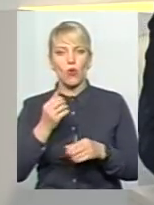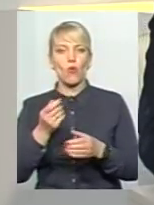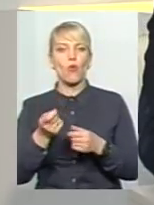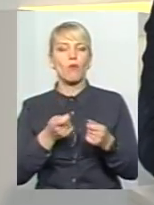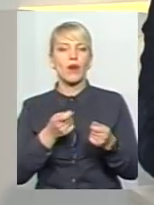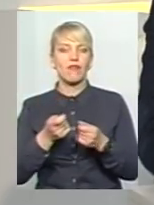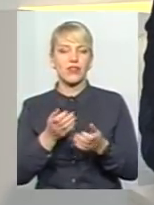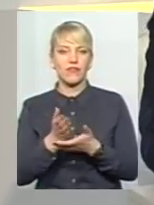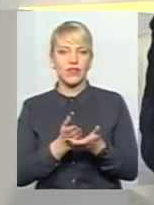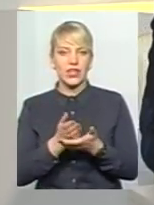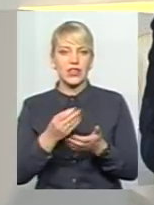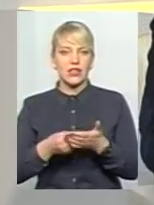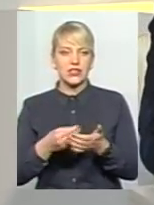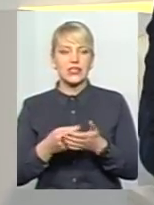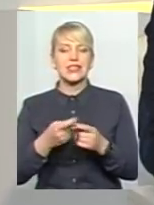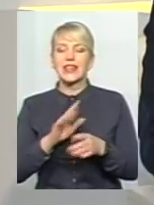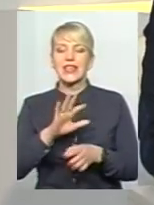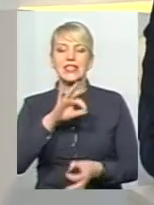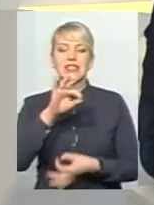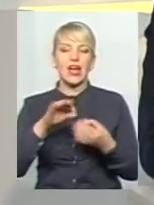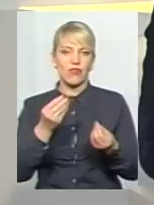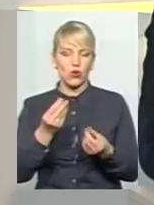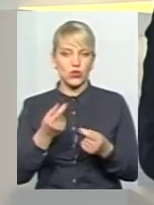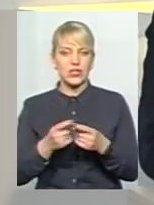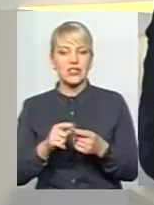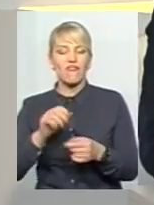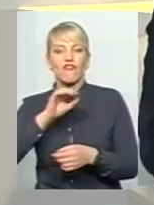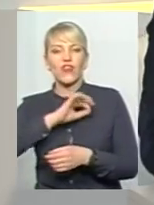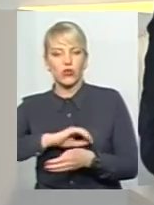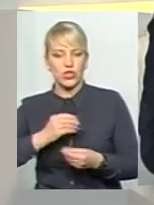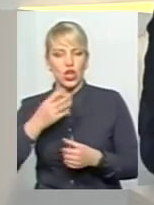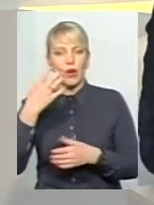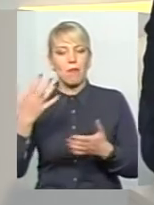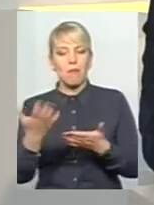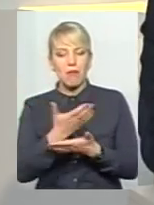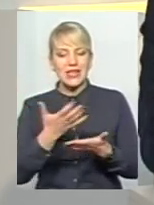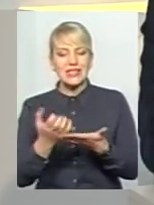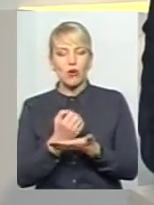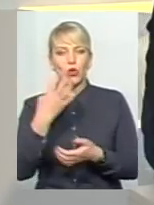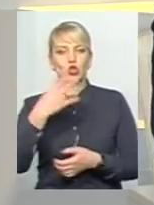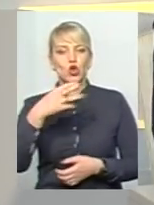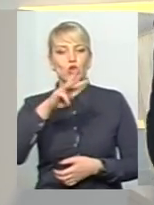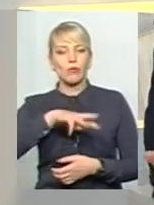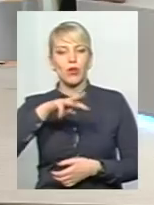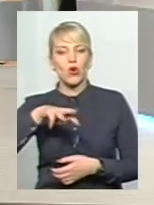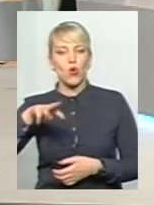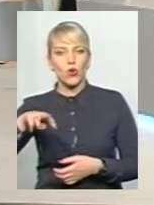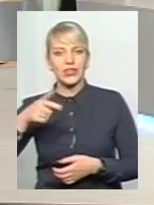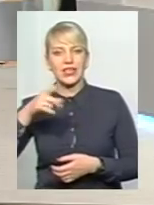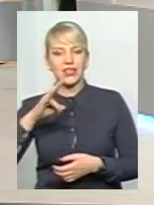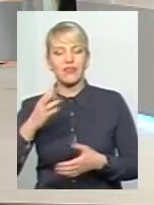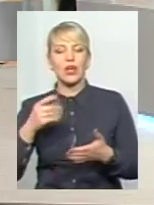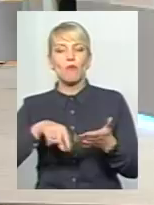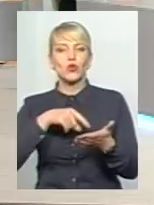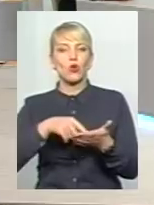зайві кошти, це використані кошти. Ми зробили 40 мільйонів гривень. 40 мільйонів гривень до міського бюджету, який ми використовуємо на